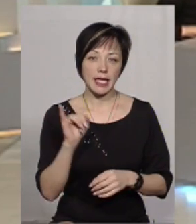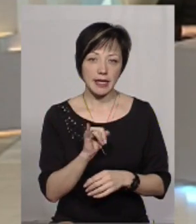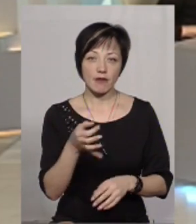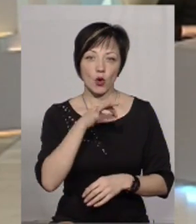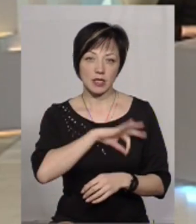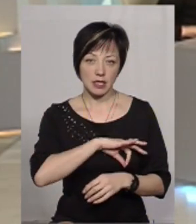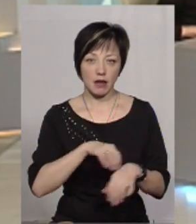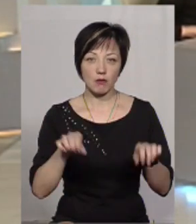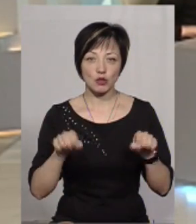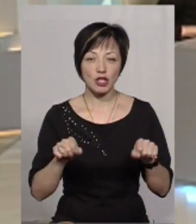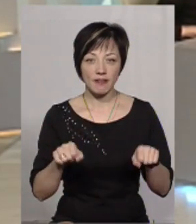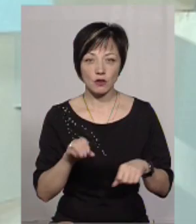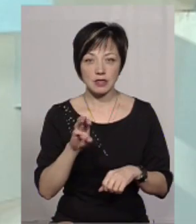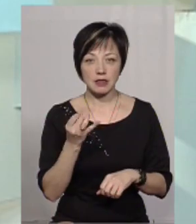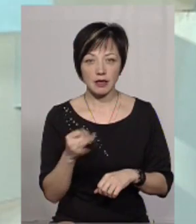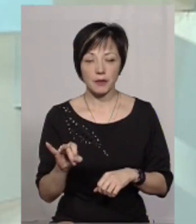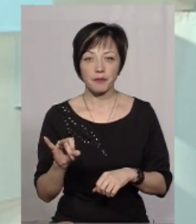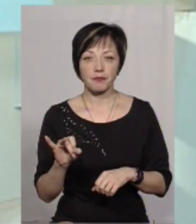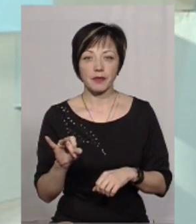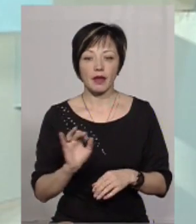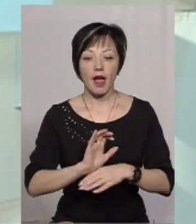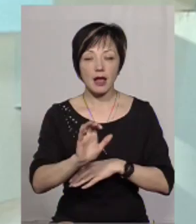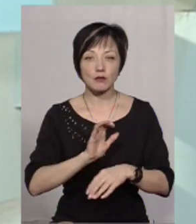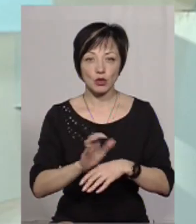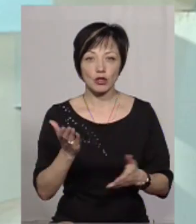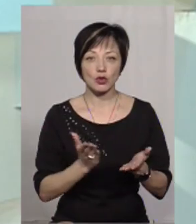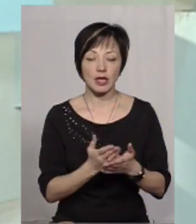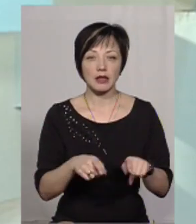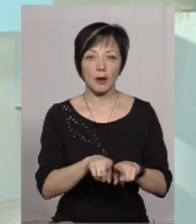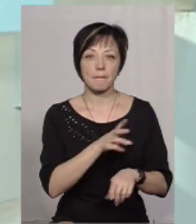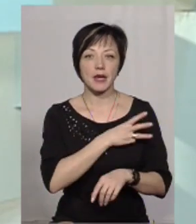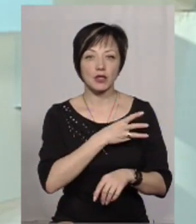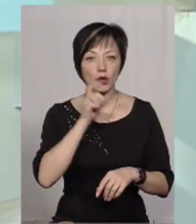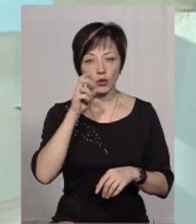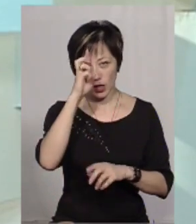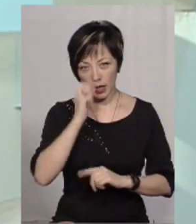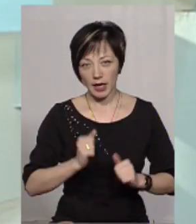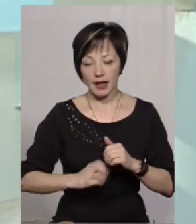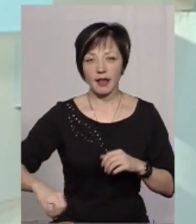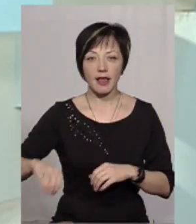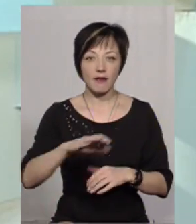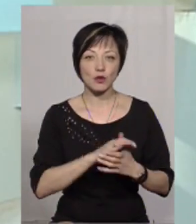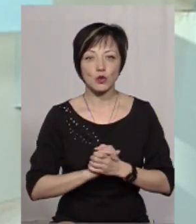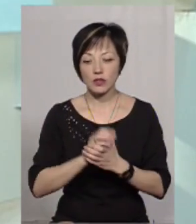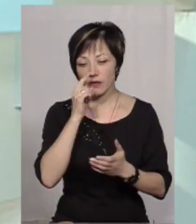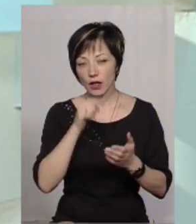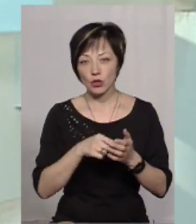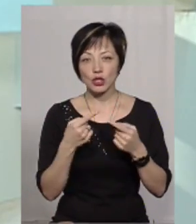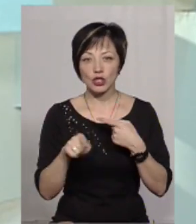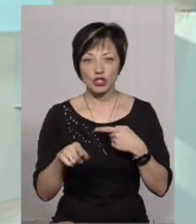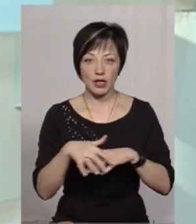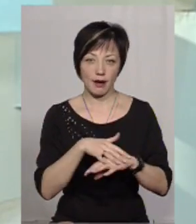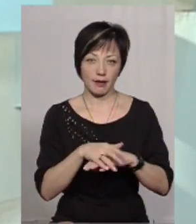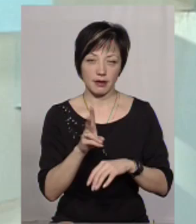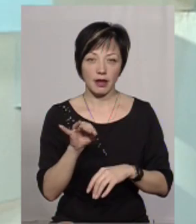використання можливостей експорту, якщо є таке бажання, до країн Європейського Союзу, чи виходу на якісь інші